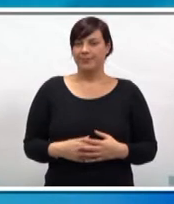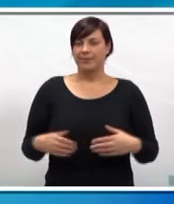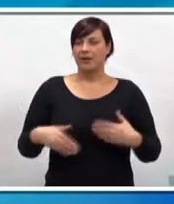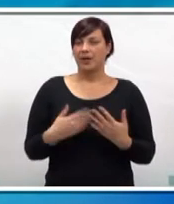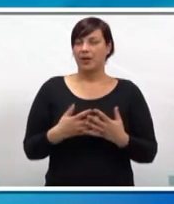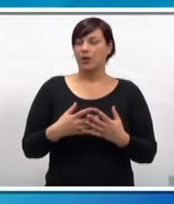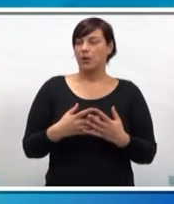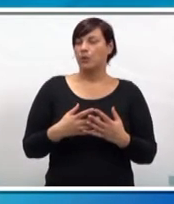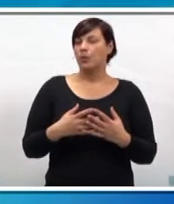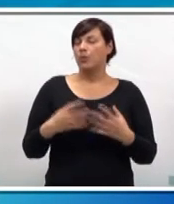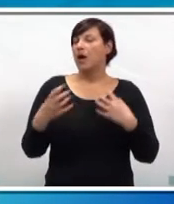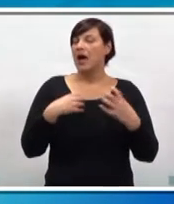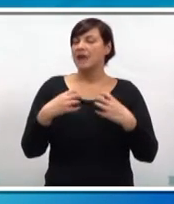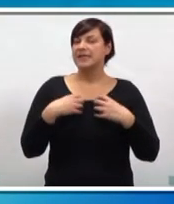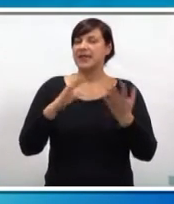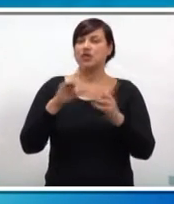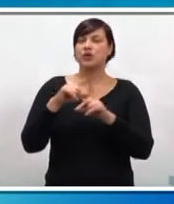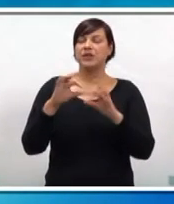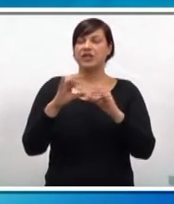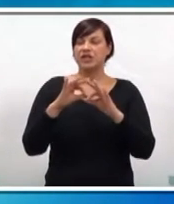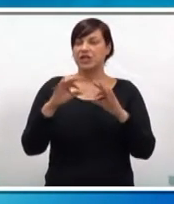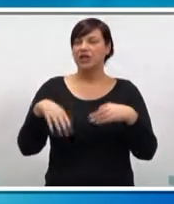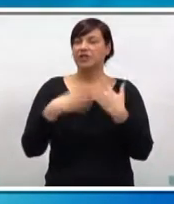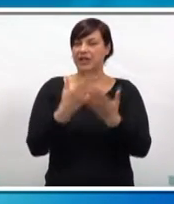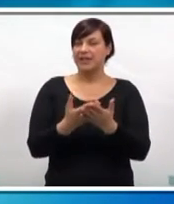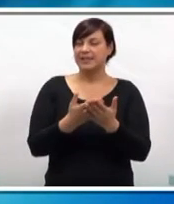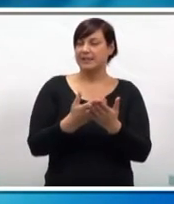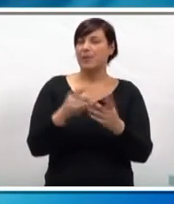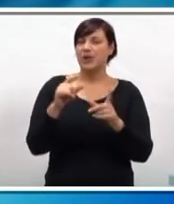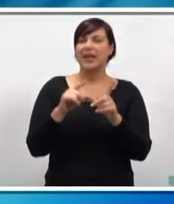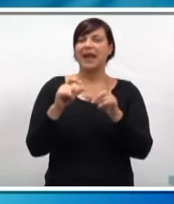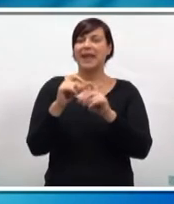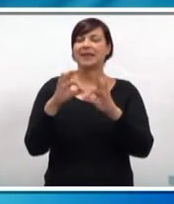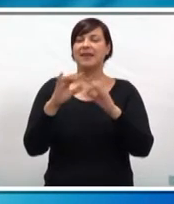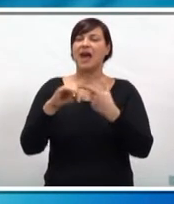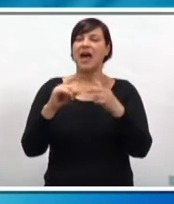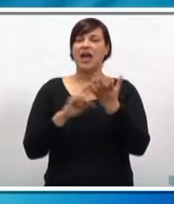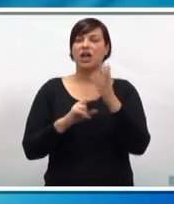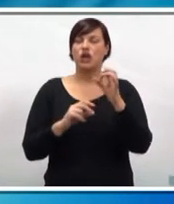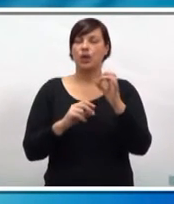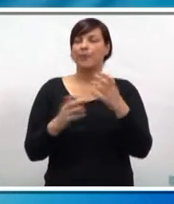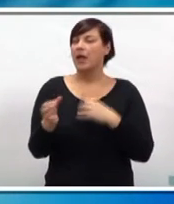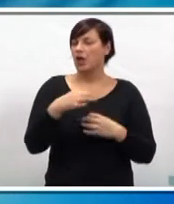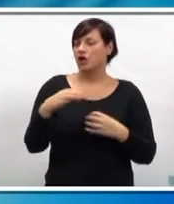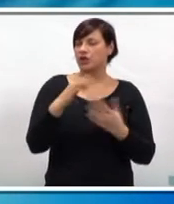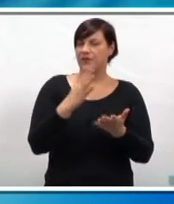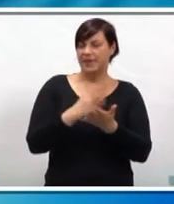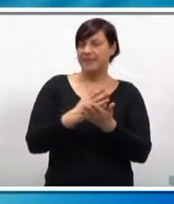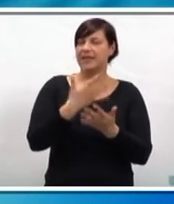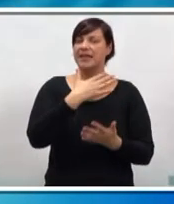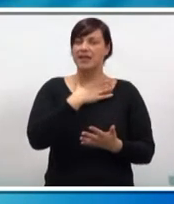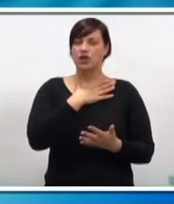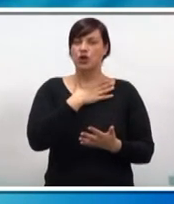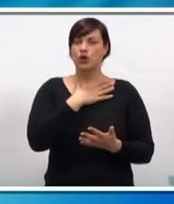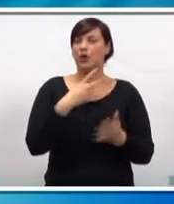U kasalištu Marina Držića održana je smotra literarnog, dramskoscenskog i novinarskog stvaralaštva učenika osnovnih i srednjih